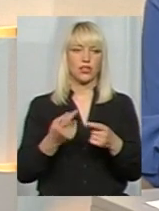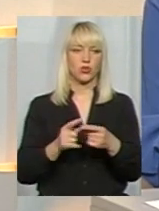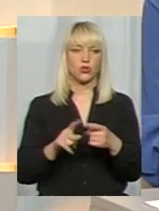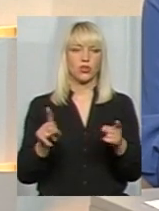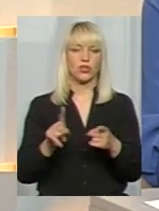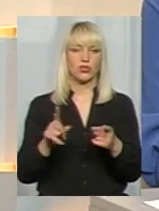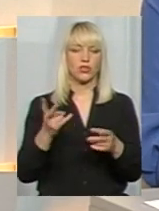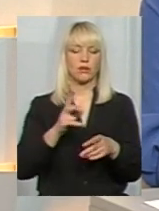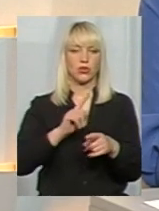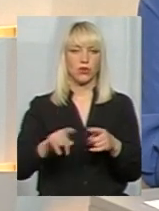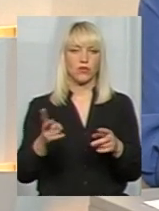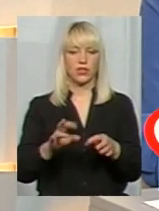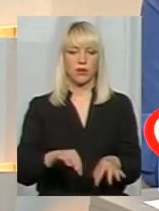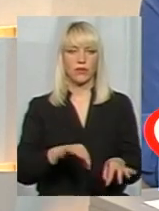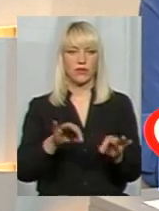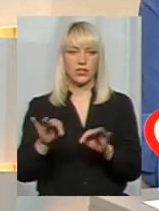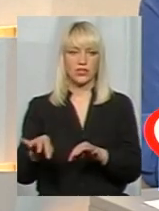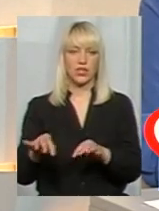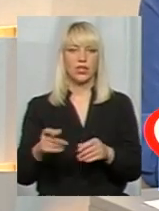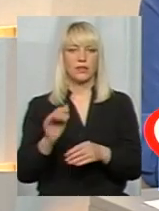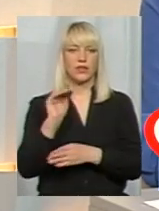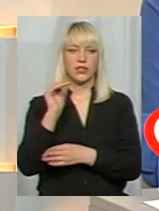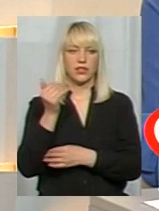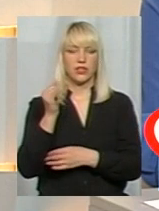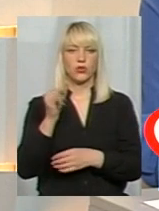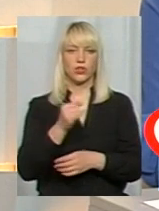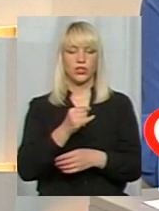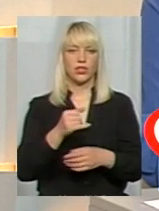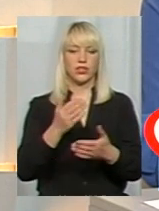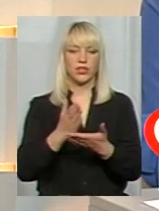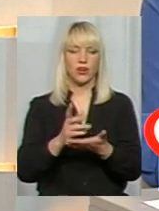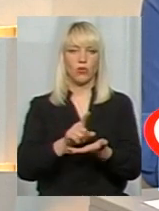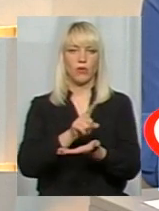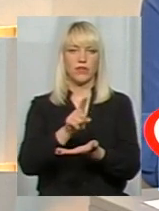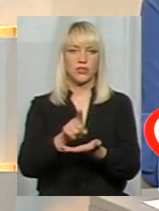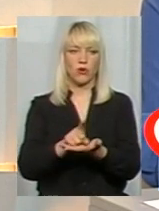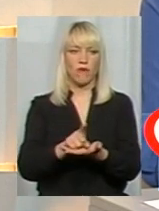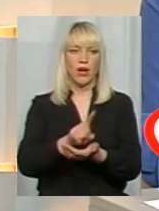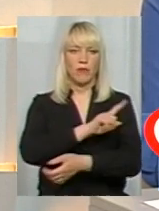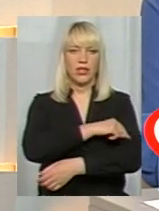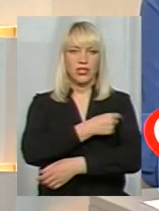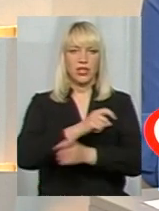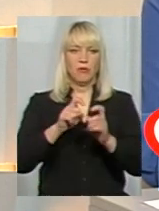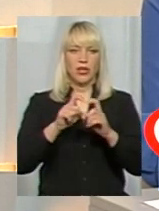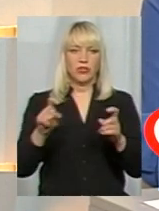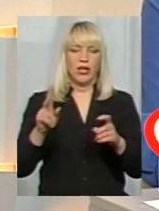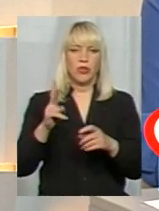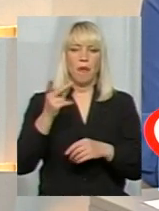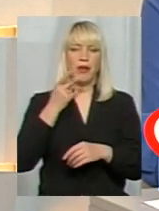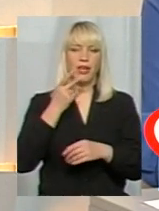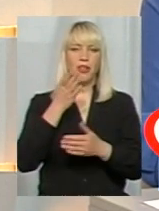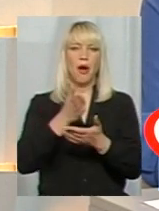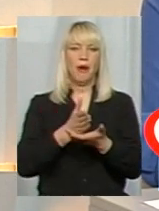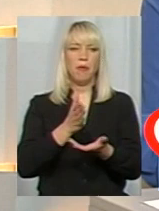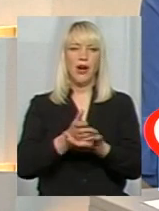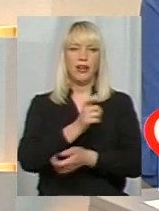терміново треба було довести чи перевезти дитину. І є обов'язково медичний персонал, який постійно перебуває